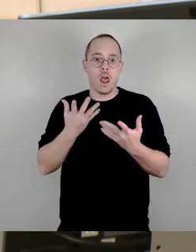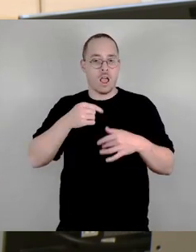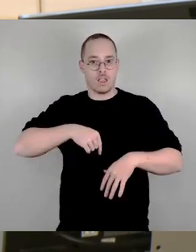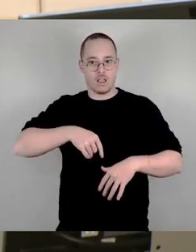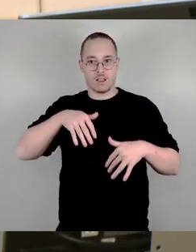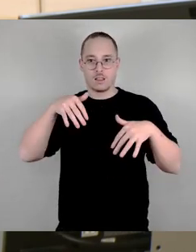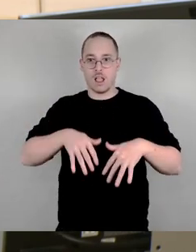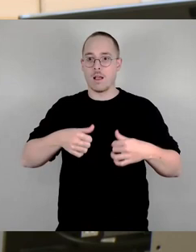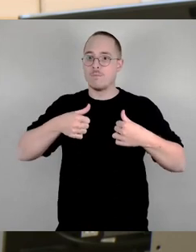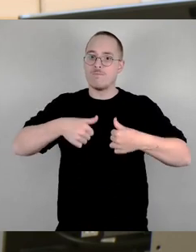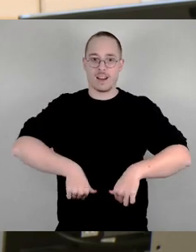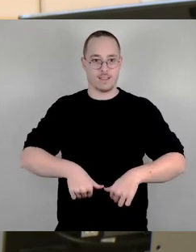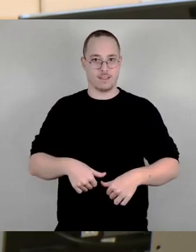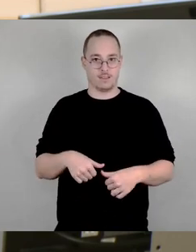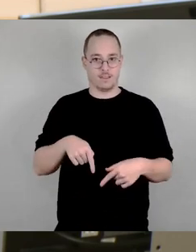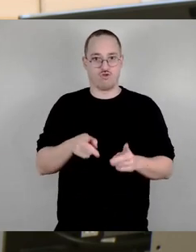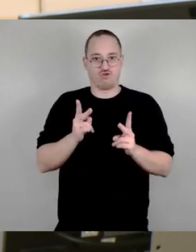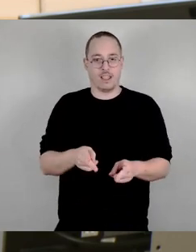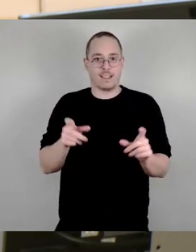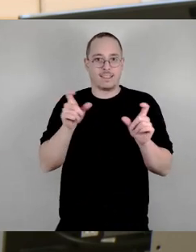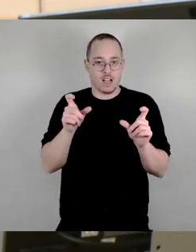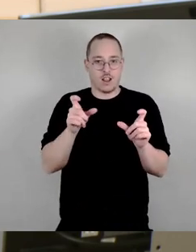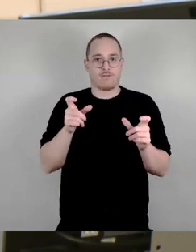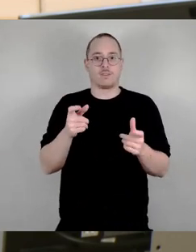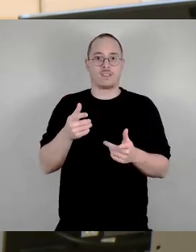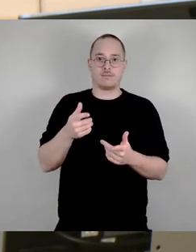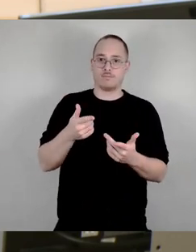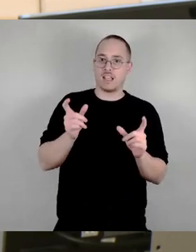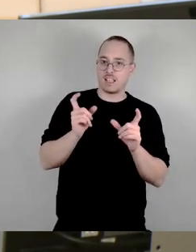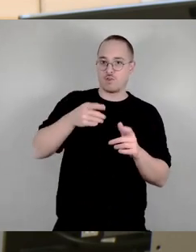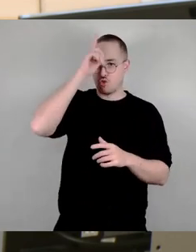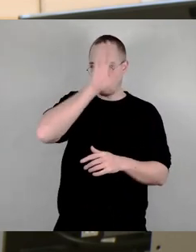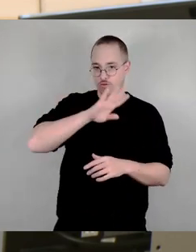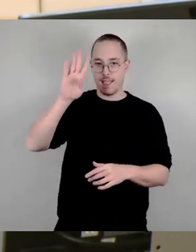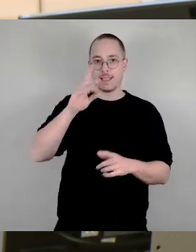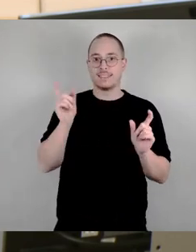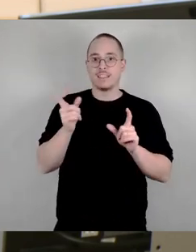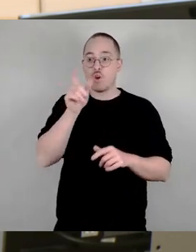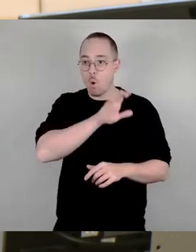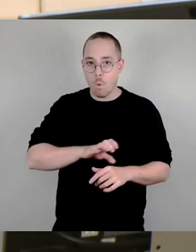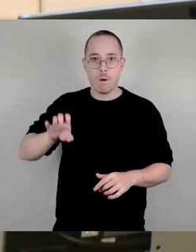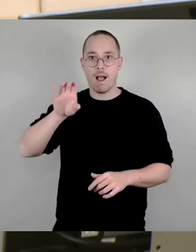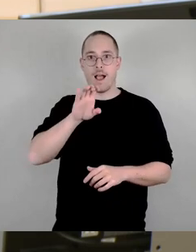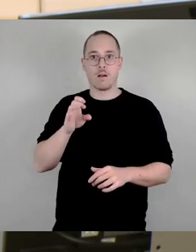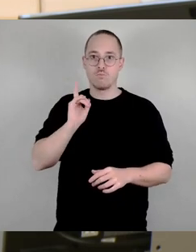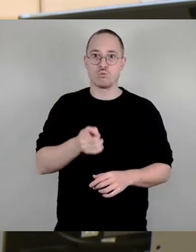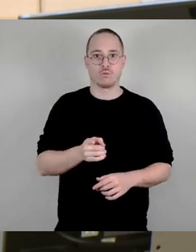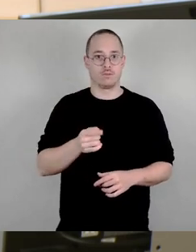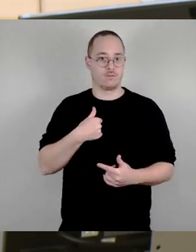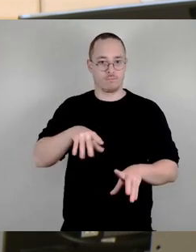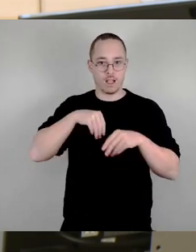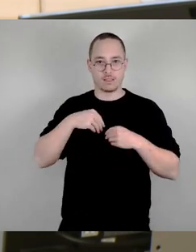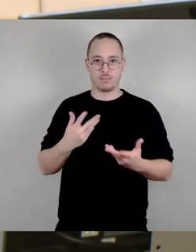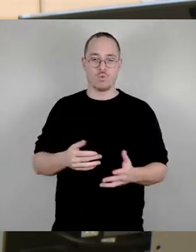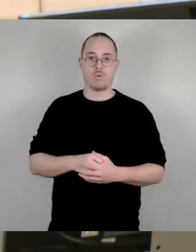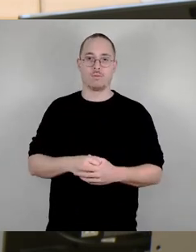auch wahrnehmen müssen und wollen. Wir haben hier die Verantwortung für Menschlichkeit und Nächstenliebe. Und